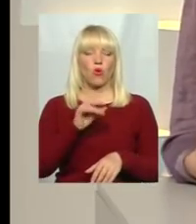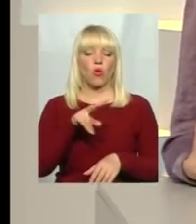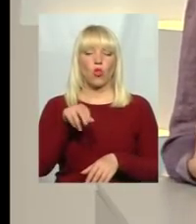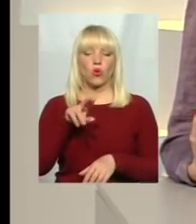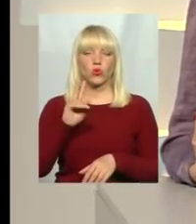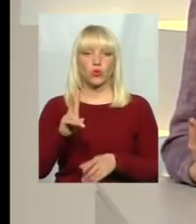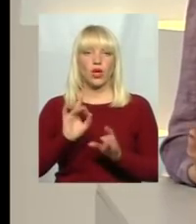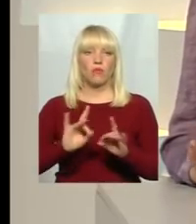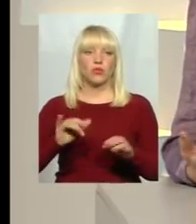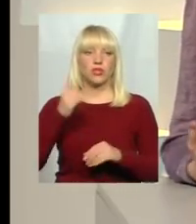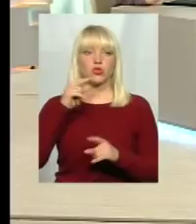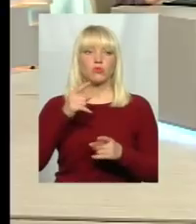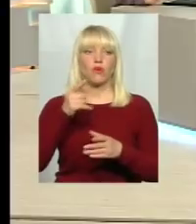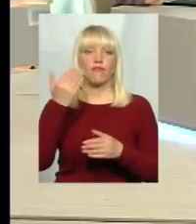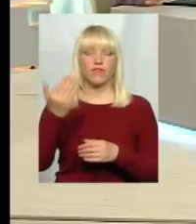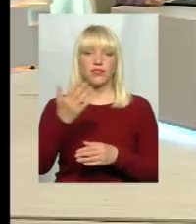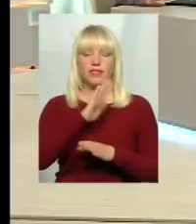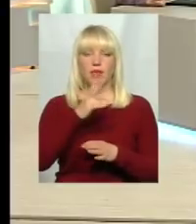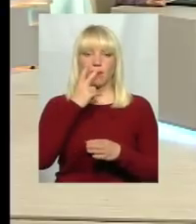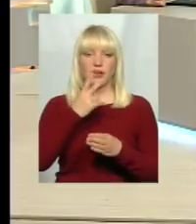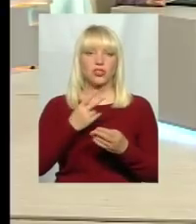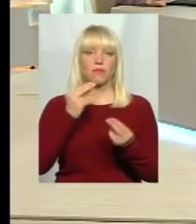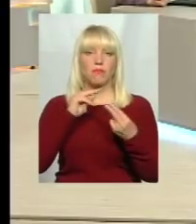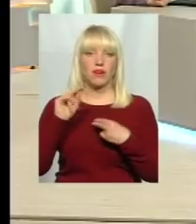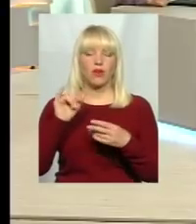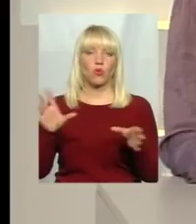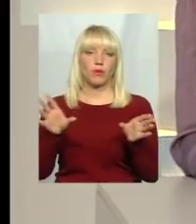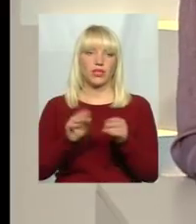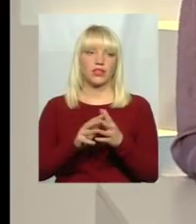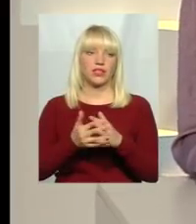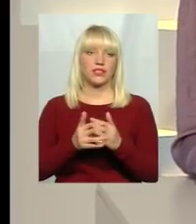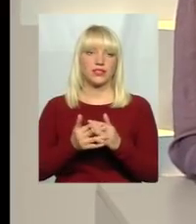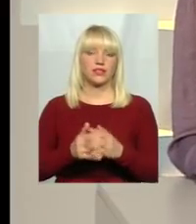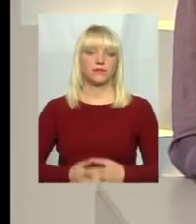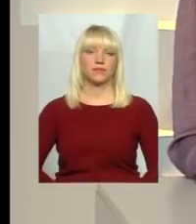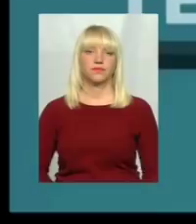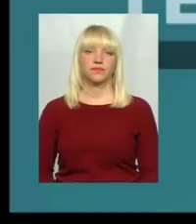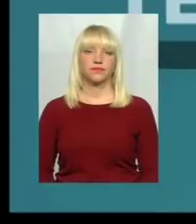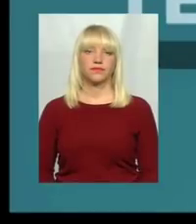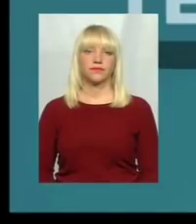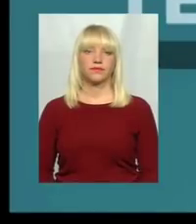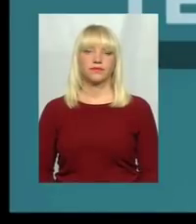пояснив, чому він не бачить переваг у приєднанні сіл. Хай приєднається до Славут.